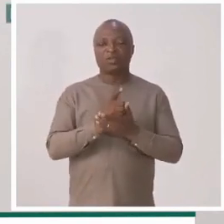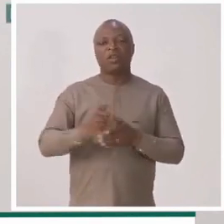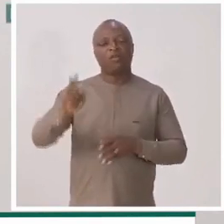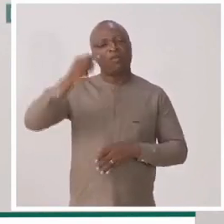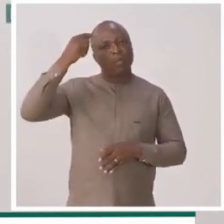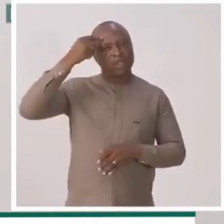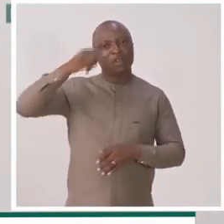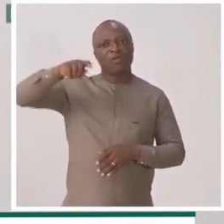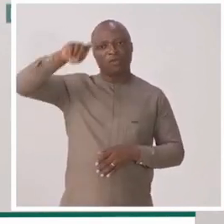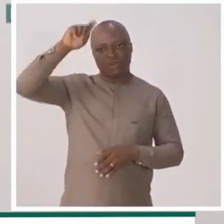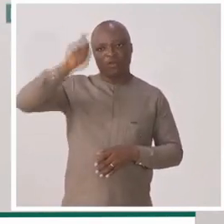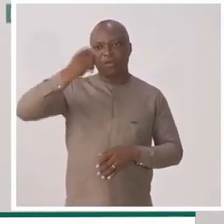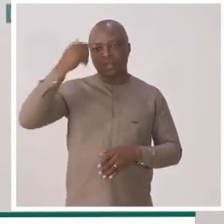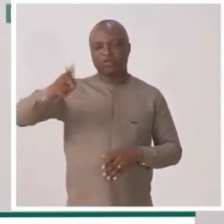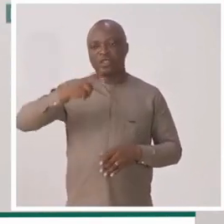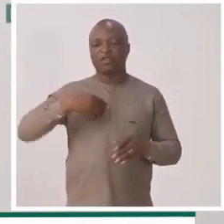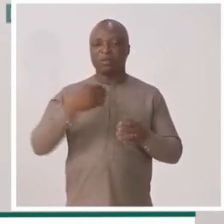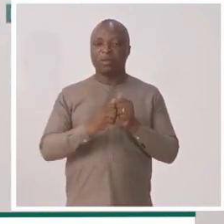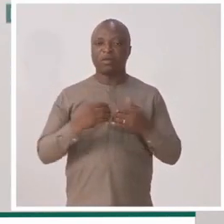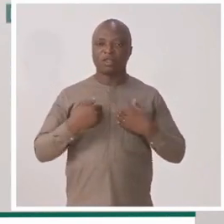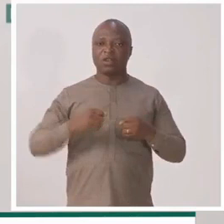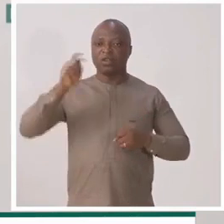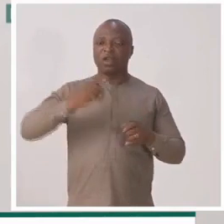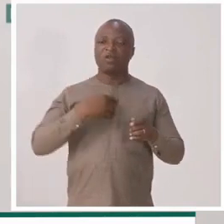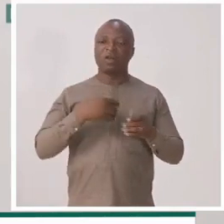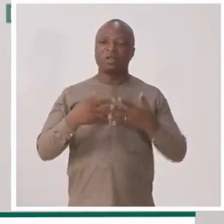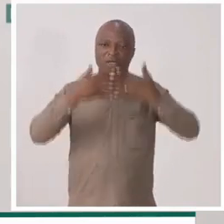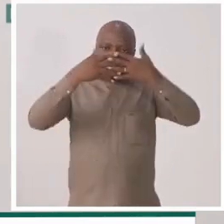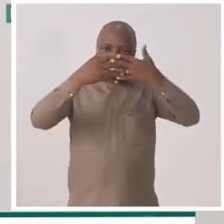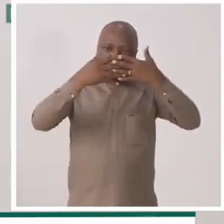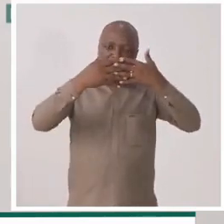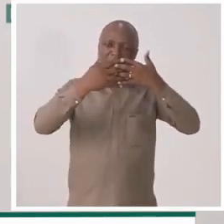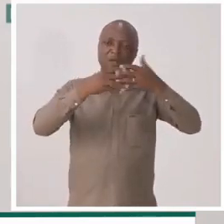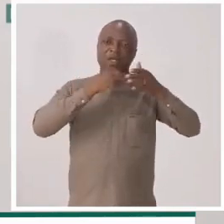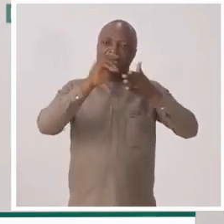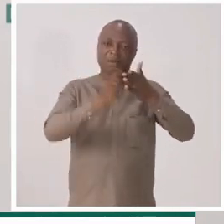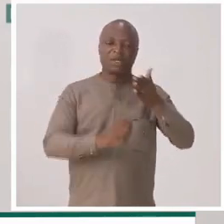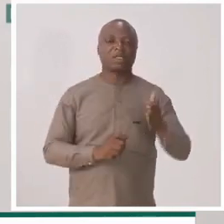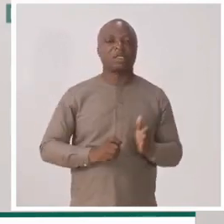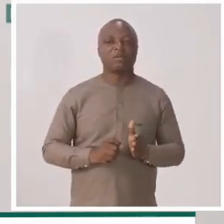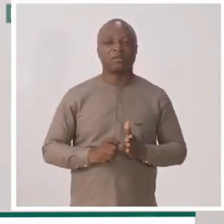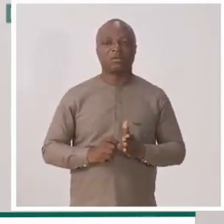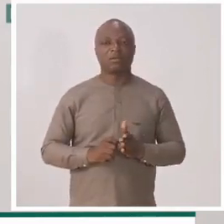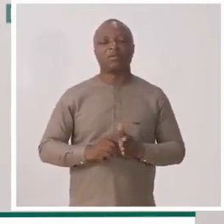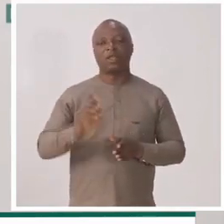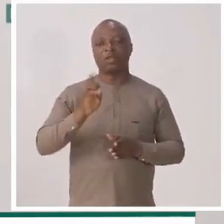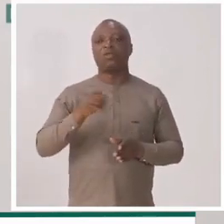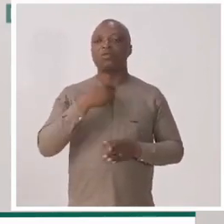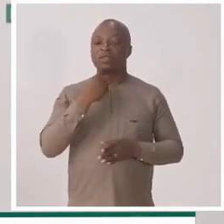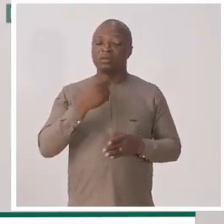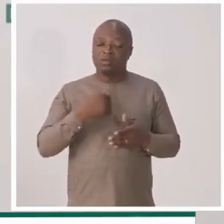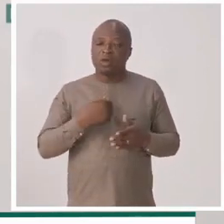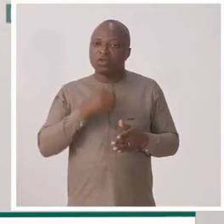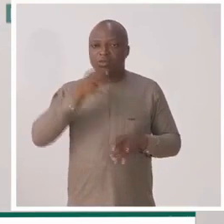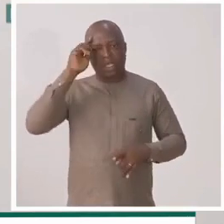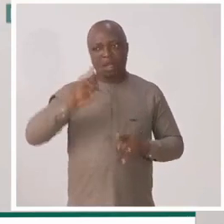vous estimez que vous devez, parce que vous avez un problème de santé, vous devez avoir un scanner et que le scanner n'a pas été prescrit. Et donc,